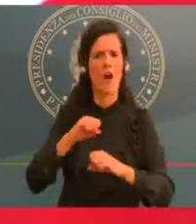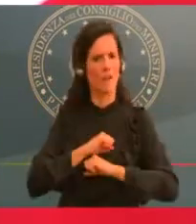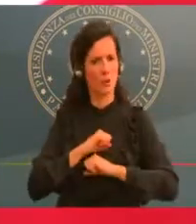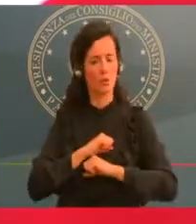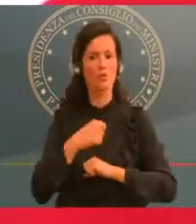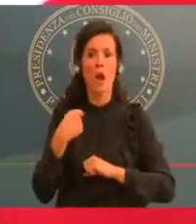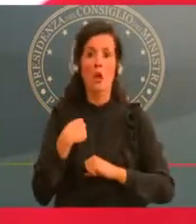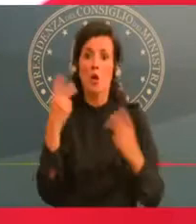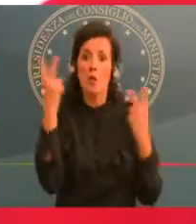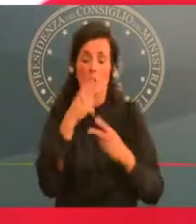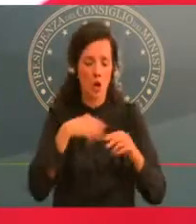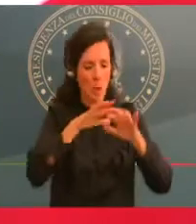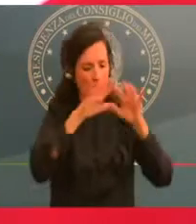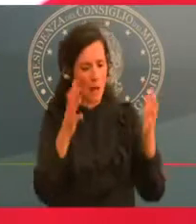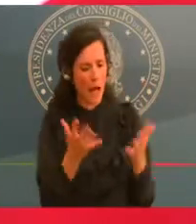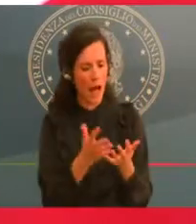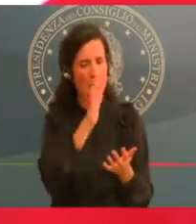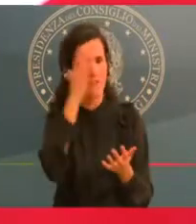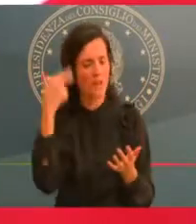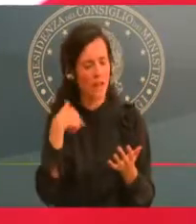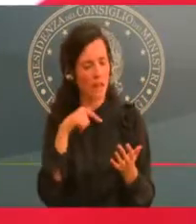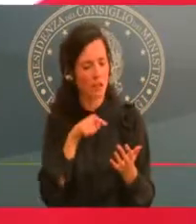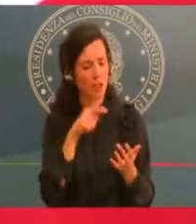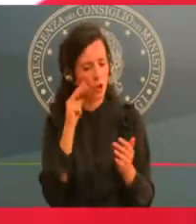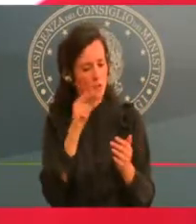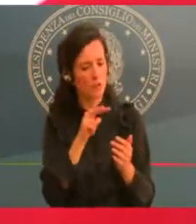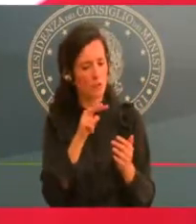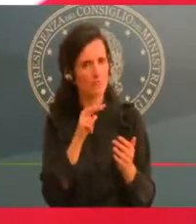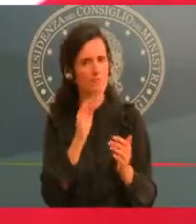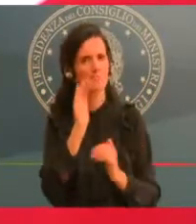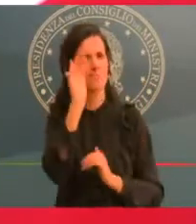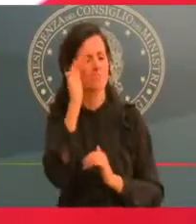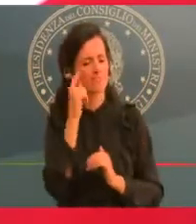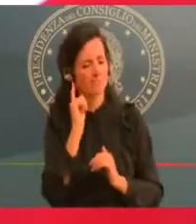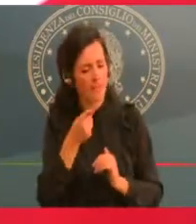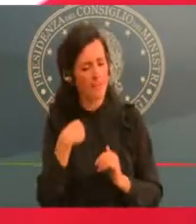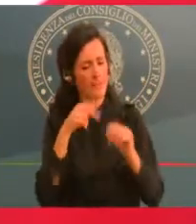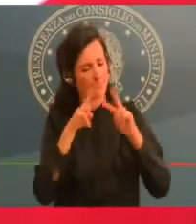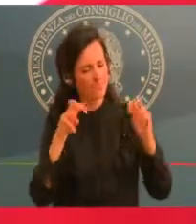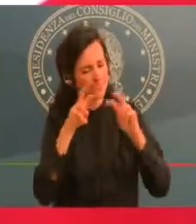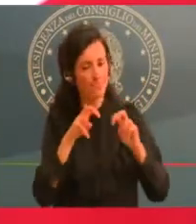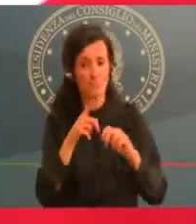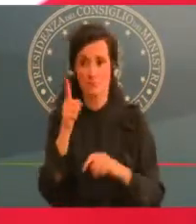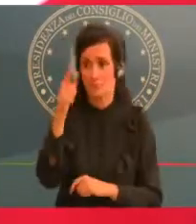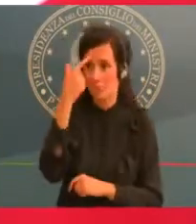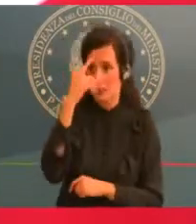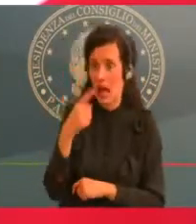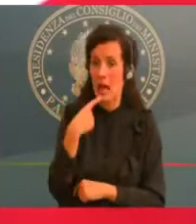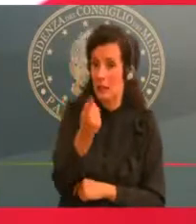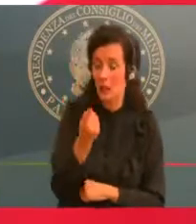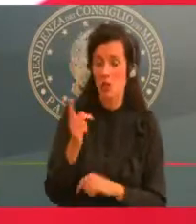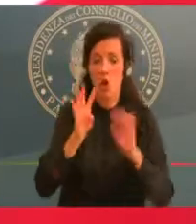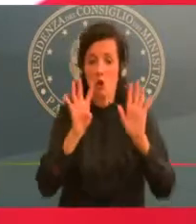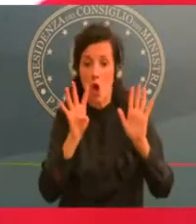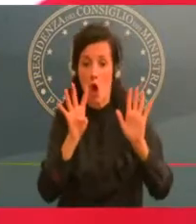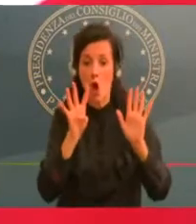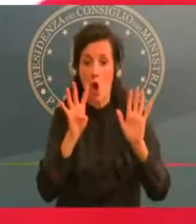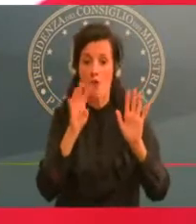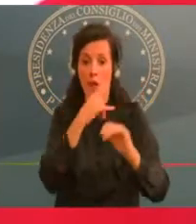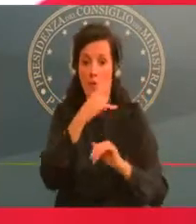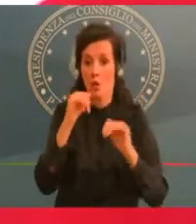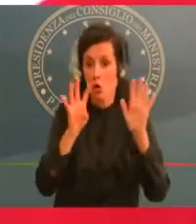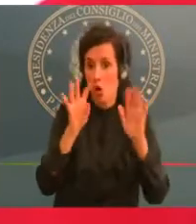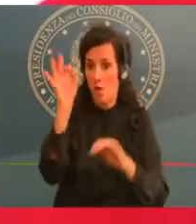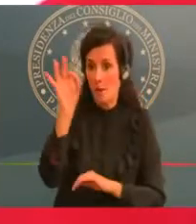9% meno di PIL su base annua. Dobbiamo vedere. Però è chiaro che se